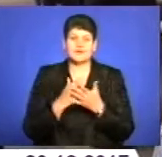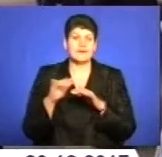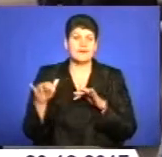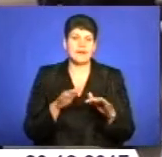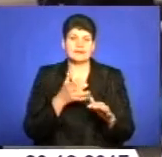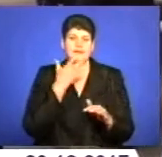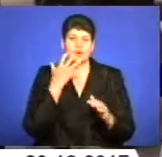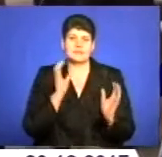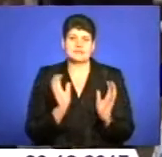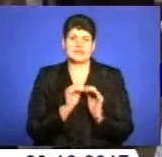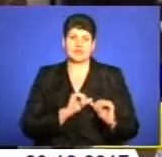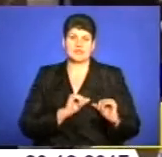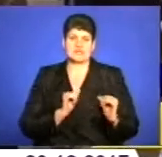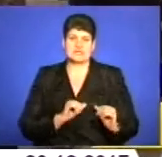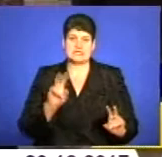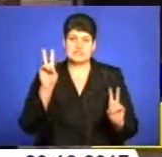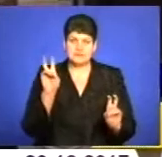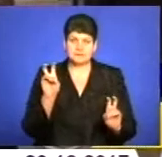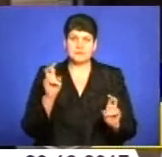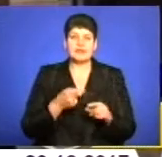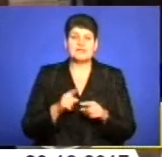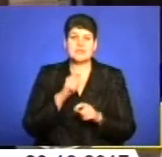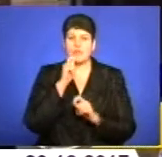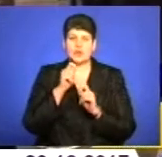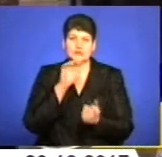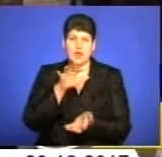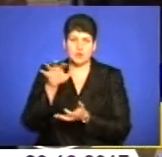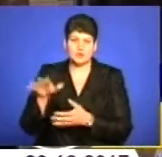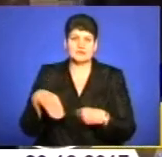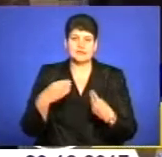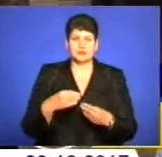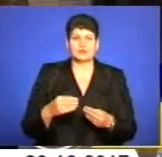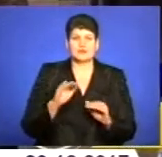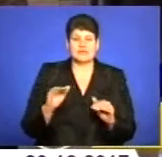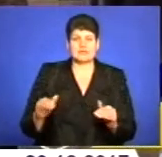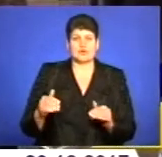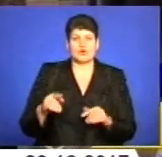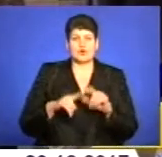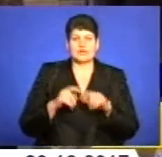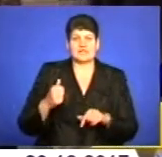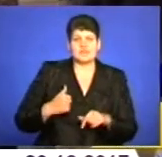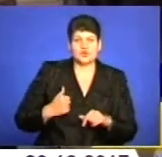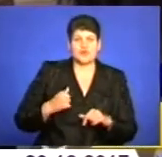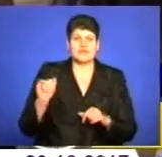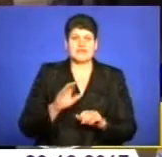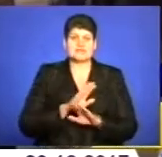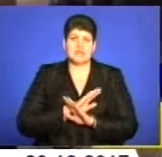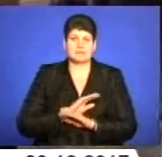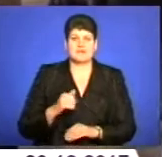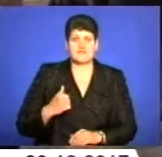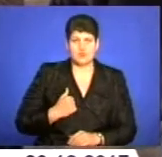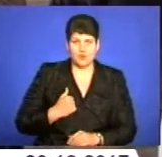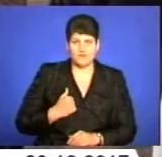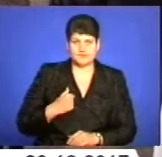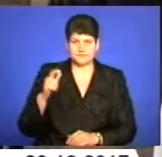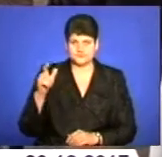«Теплом зігріємо серця». Ці подарунки адресовані дітям з родин військових і родин загиблих військових. І